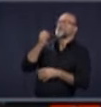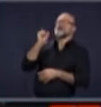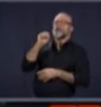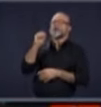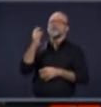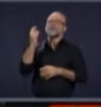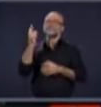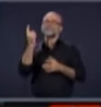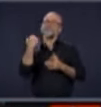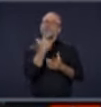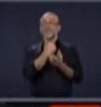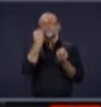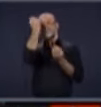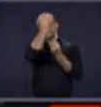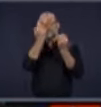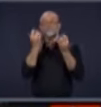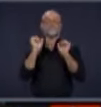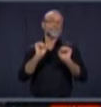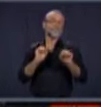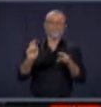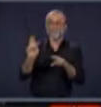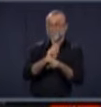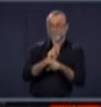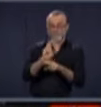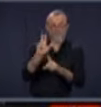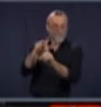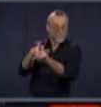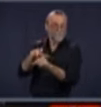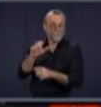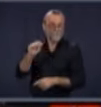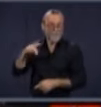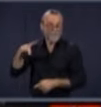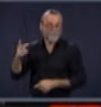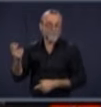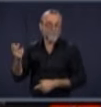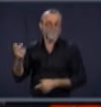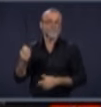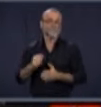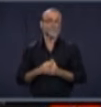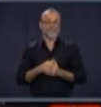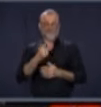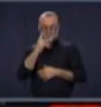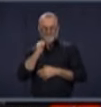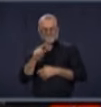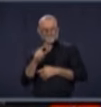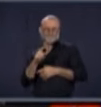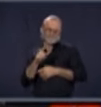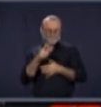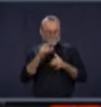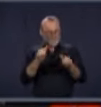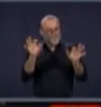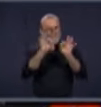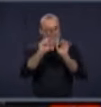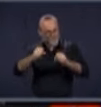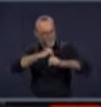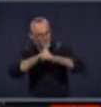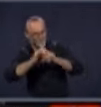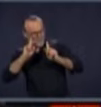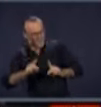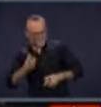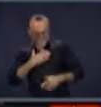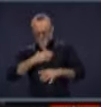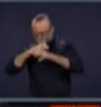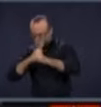Oui, nous envisageons de pouvoir utiliser cette application. C'est important, bien sûr, de protéger